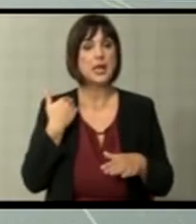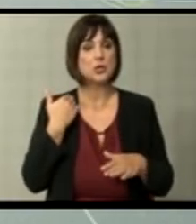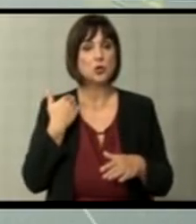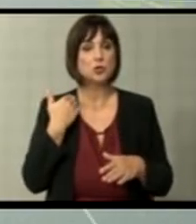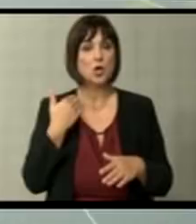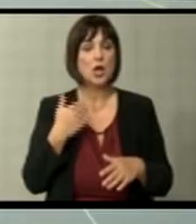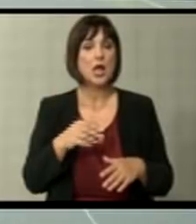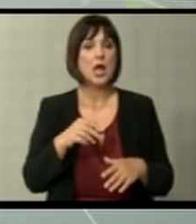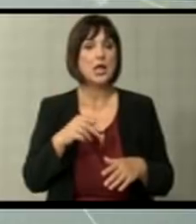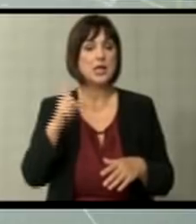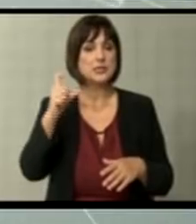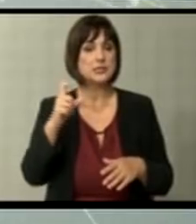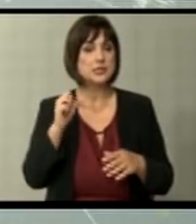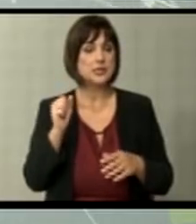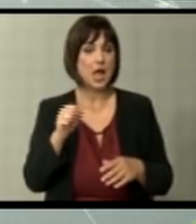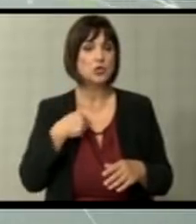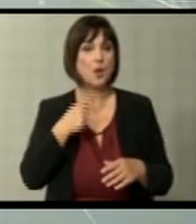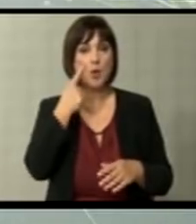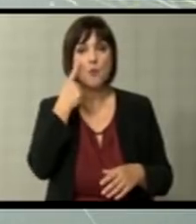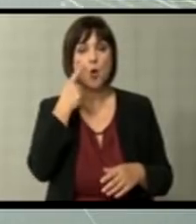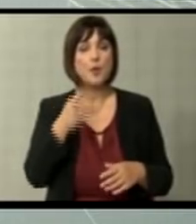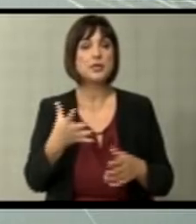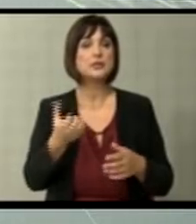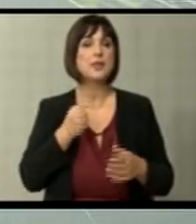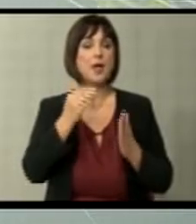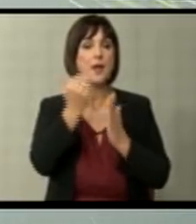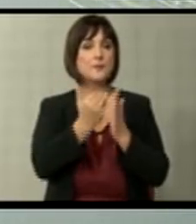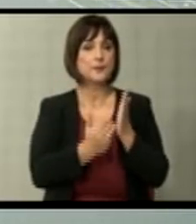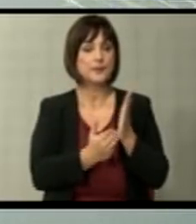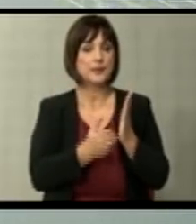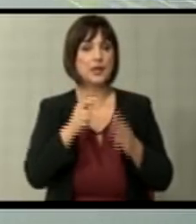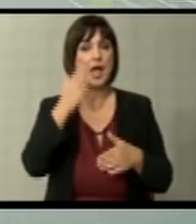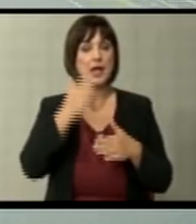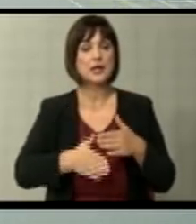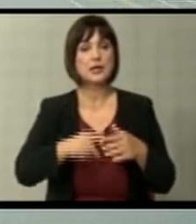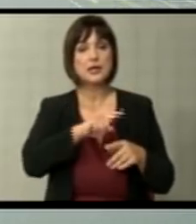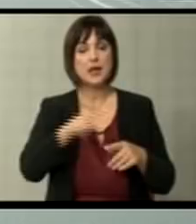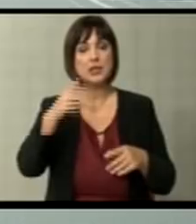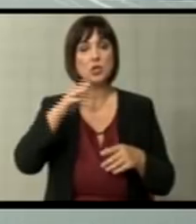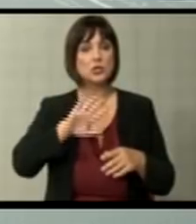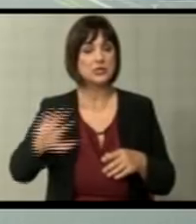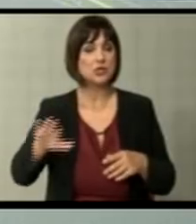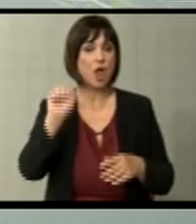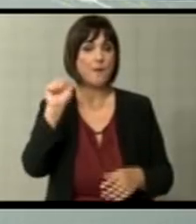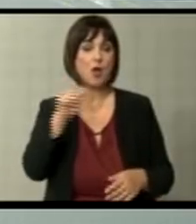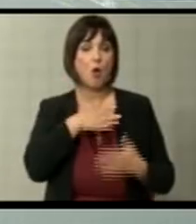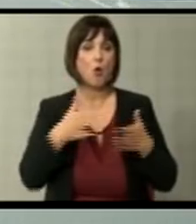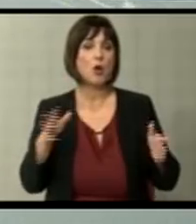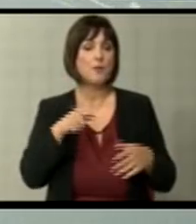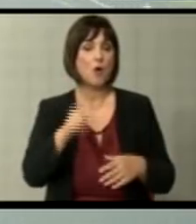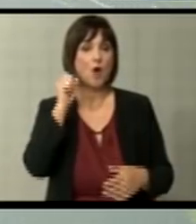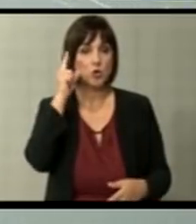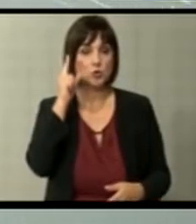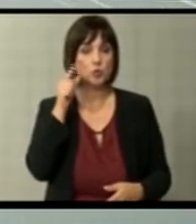Сашо, бидејќи се обидуваат да вземат агендата на крајно Десничарските партии, што во голема мера е и